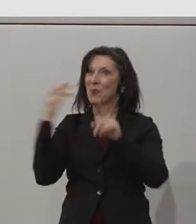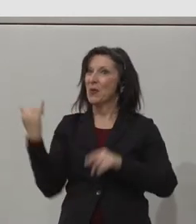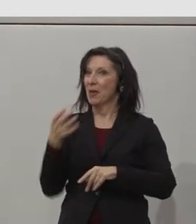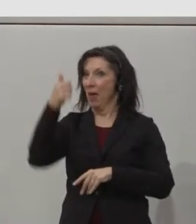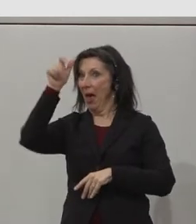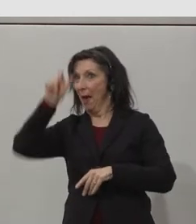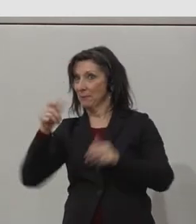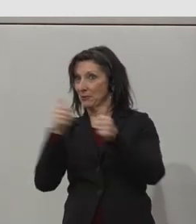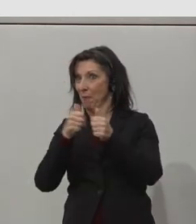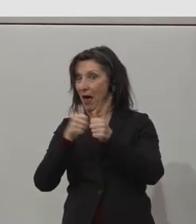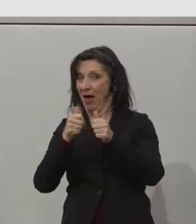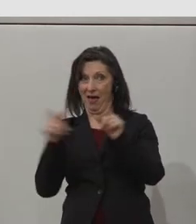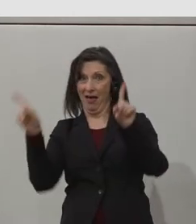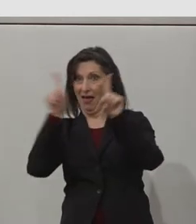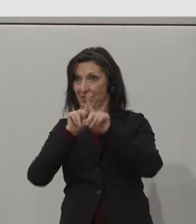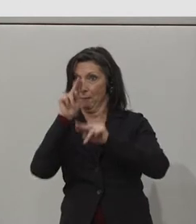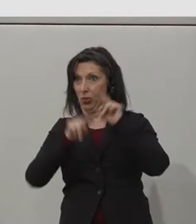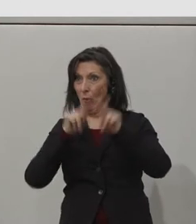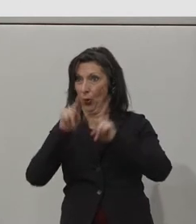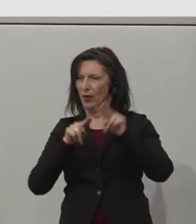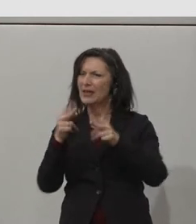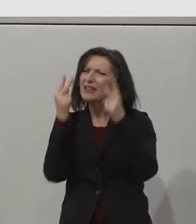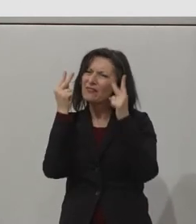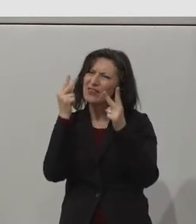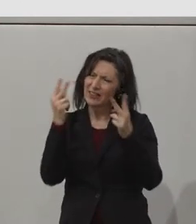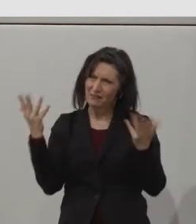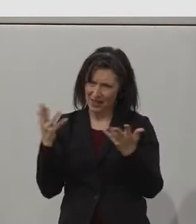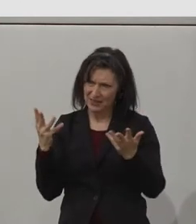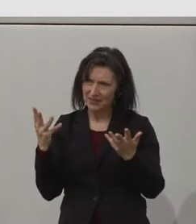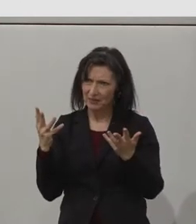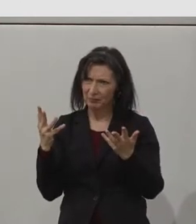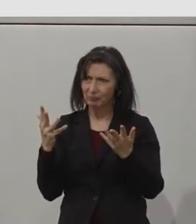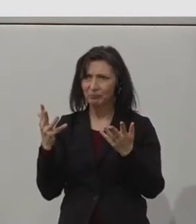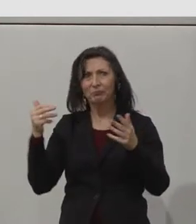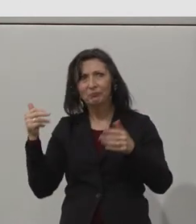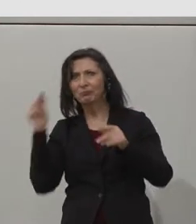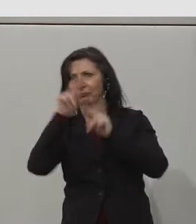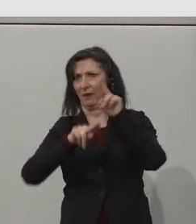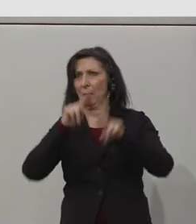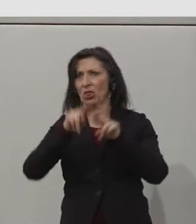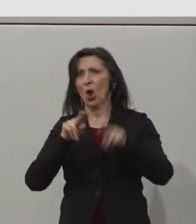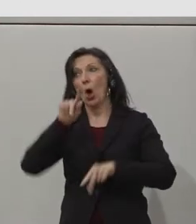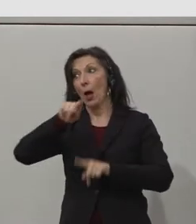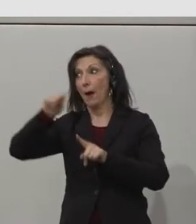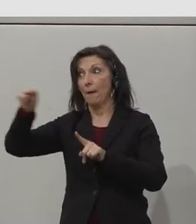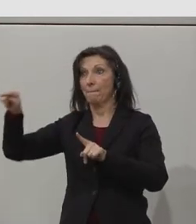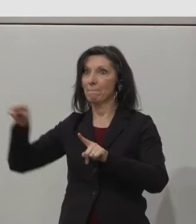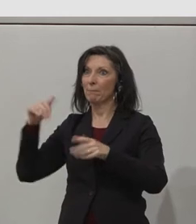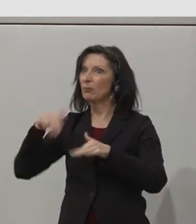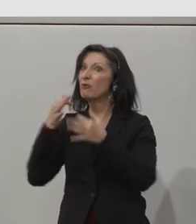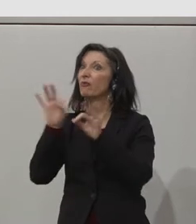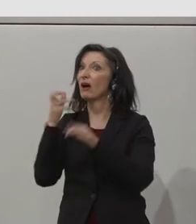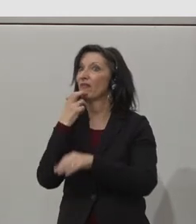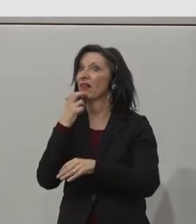mentors are volunteering into this role. They want to support our graduates and, you know, we kind of work very, very closely